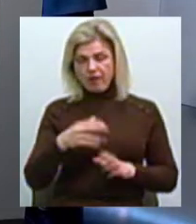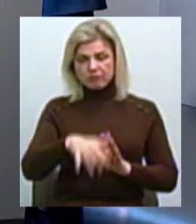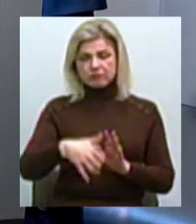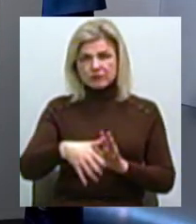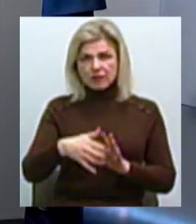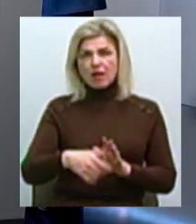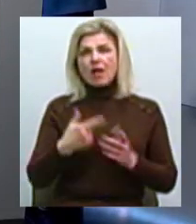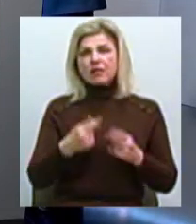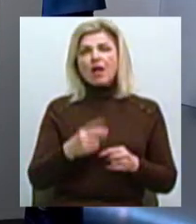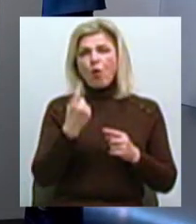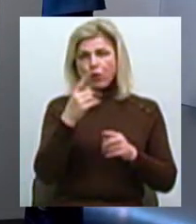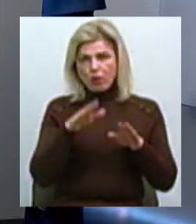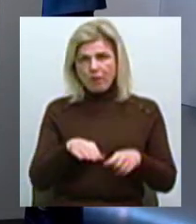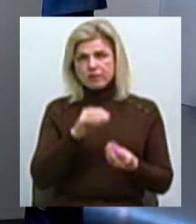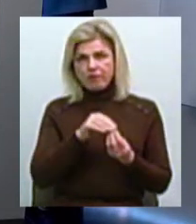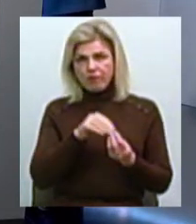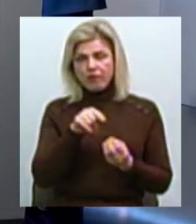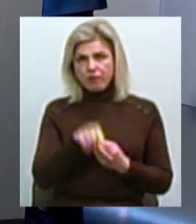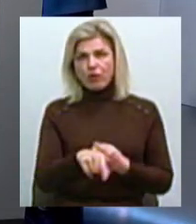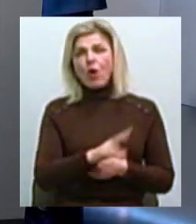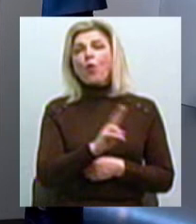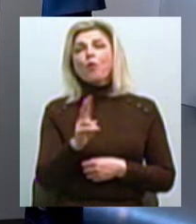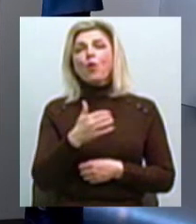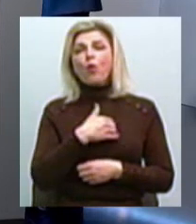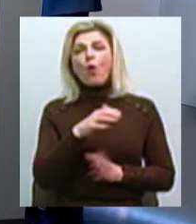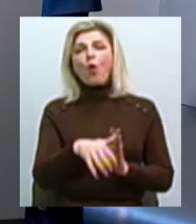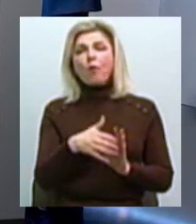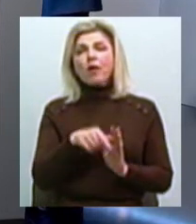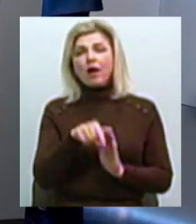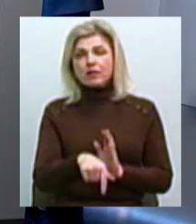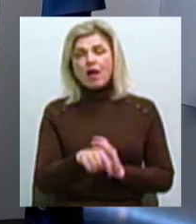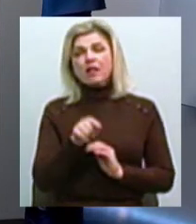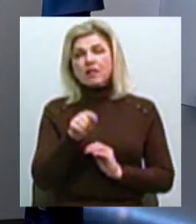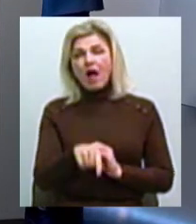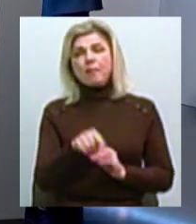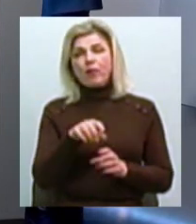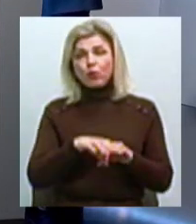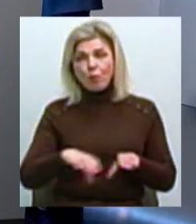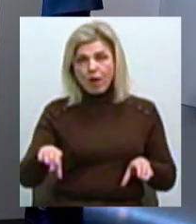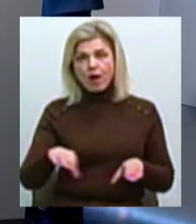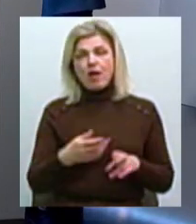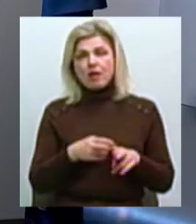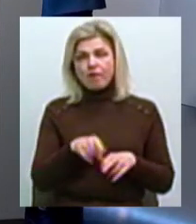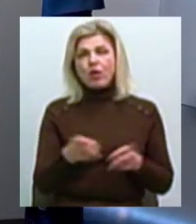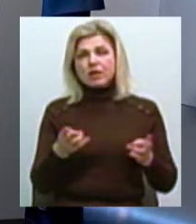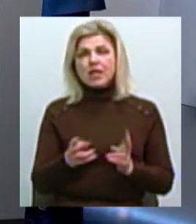які нам на одному і тому ж місці Це не тому, що комусь хочеться копати в цьому місці, а тому, що там лежить труба, яка потребує заміни Але коштів у